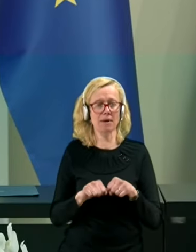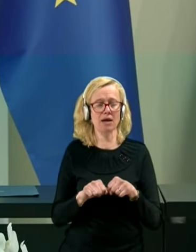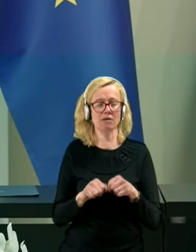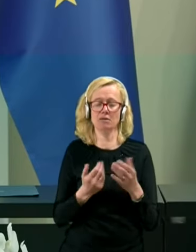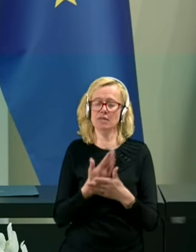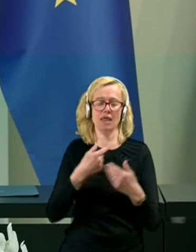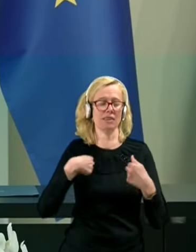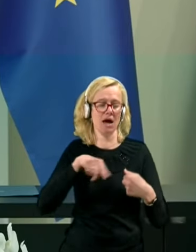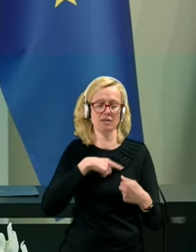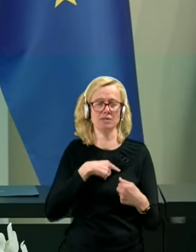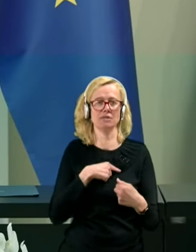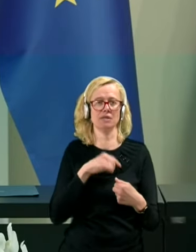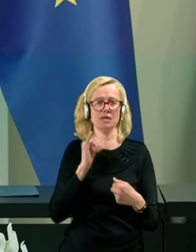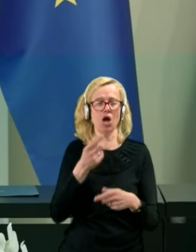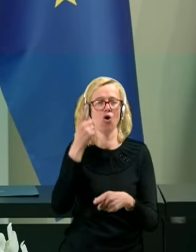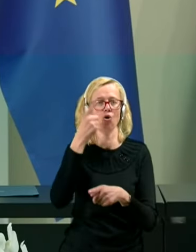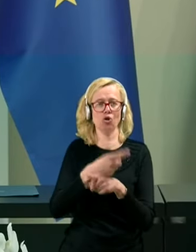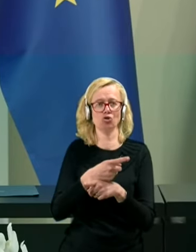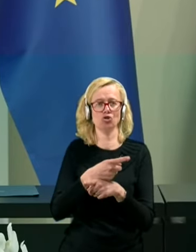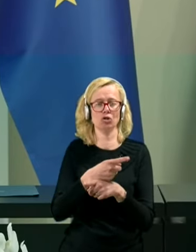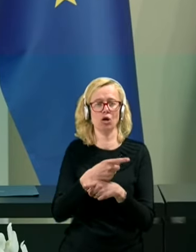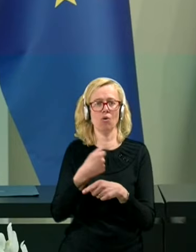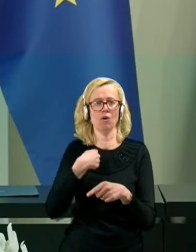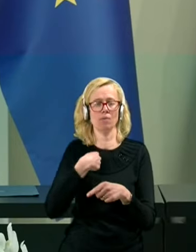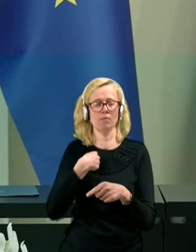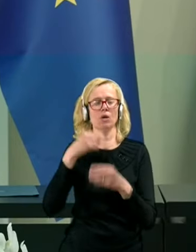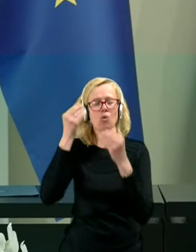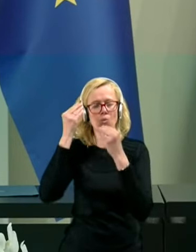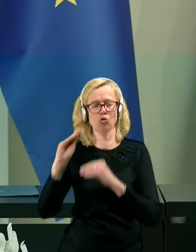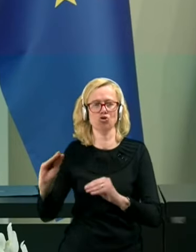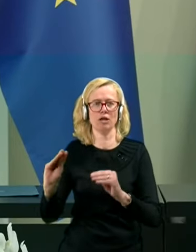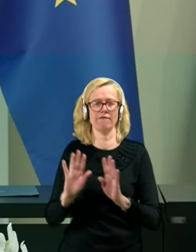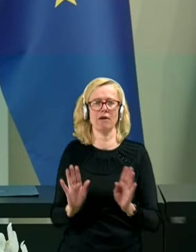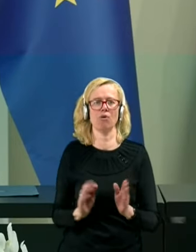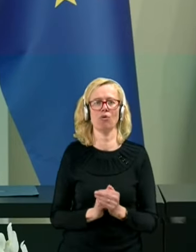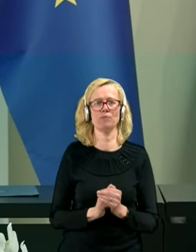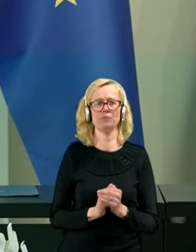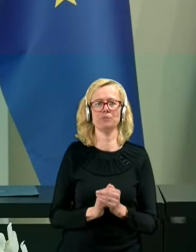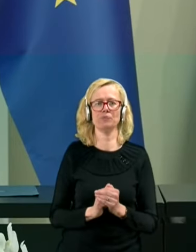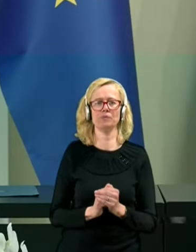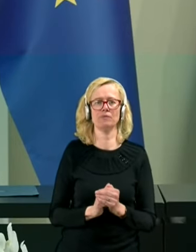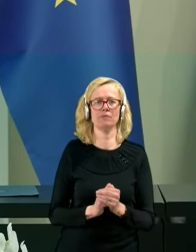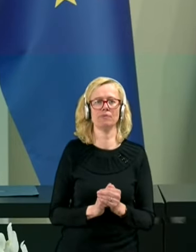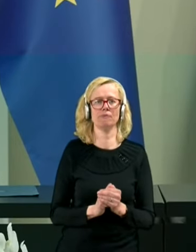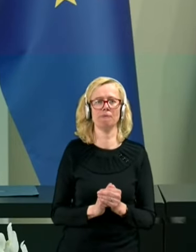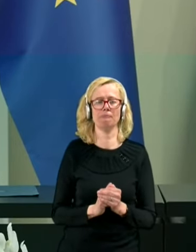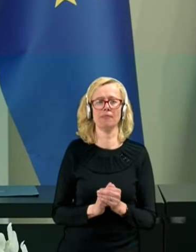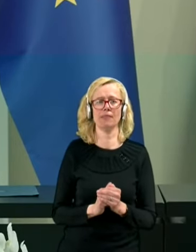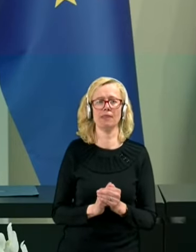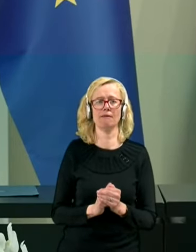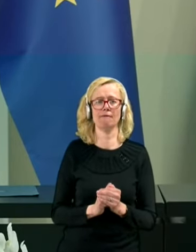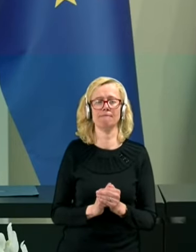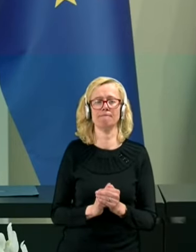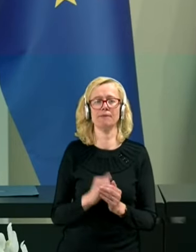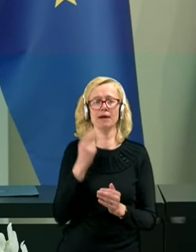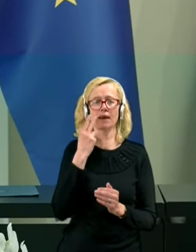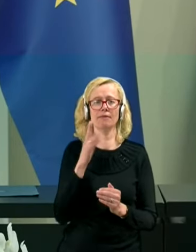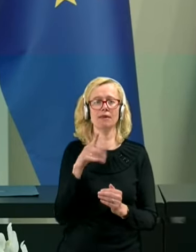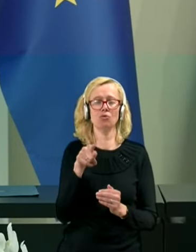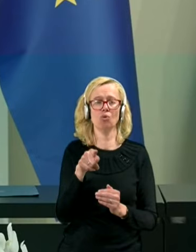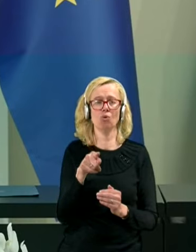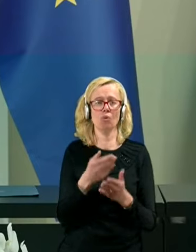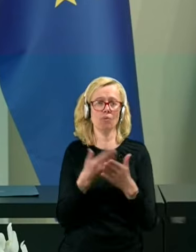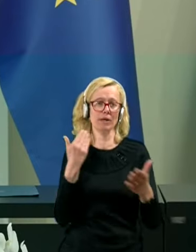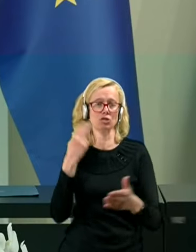odločitev, ki jo pač upoštevamo. Glede na to, da pa so pred